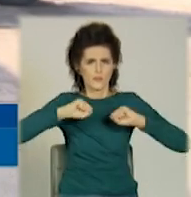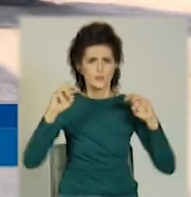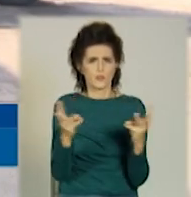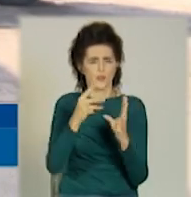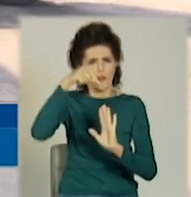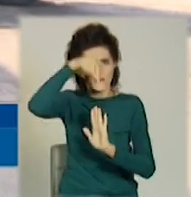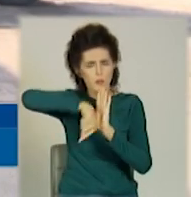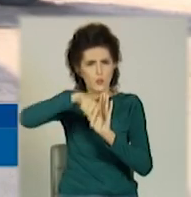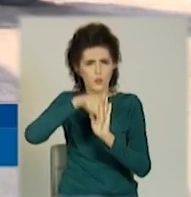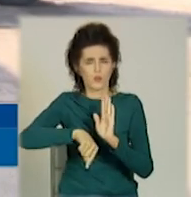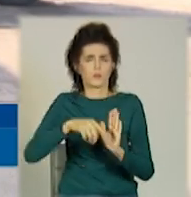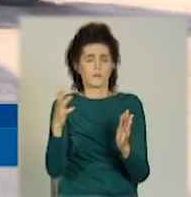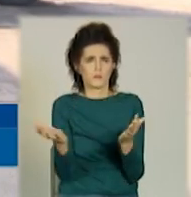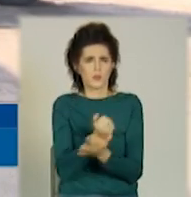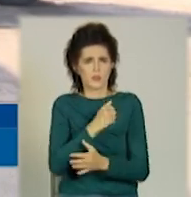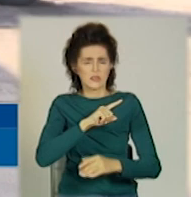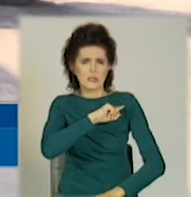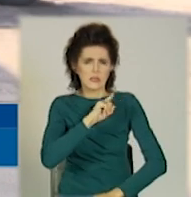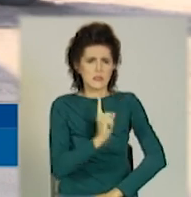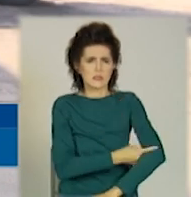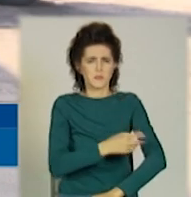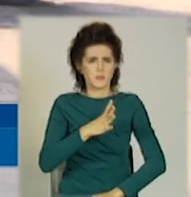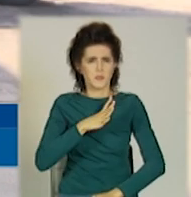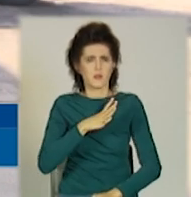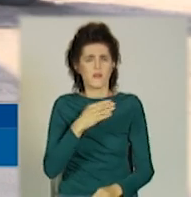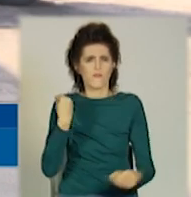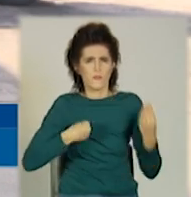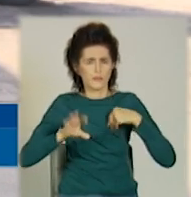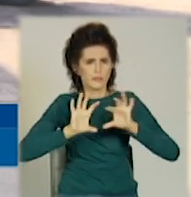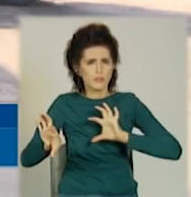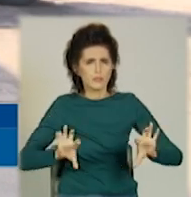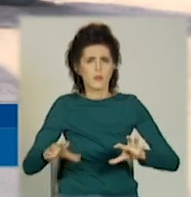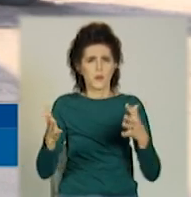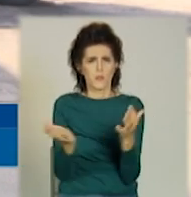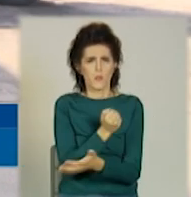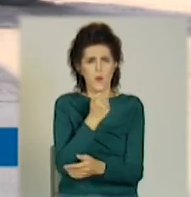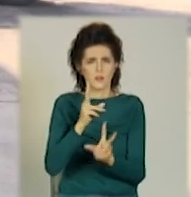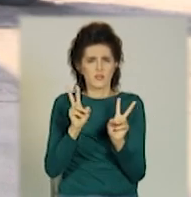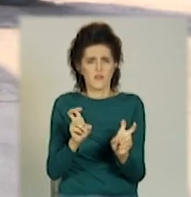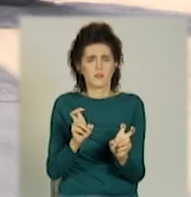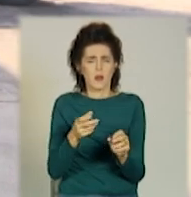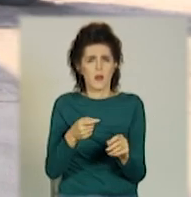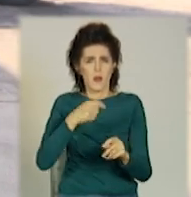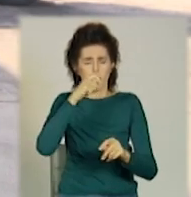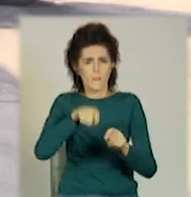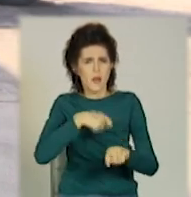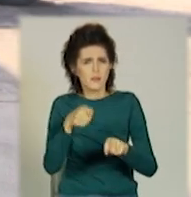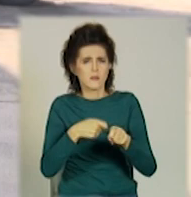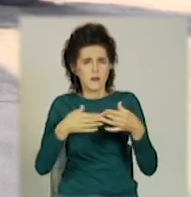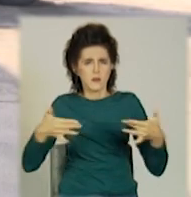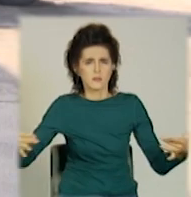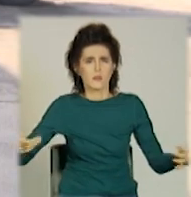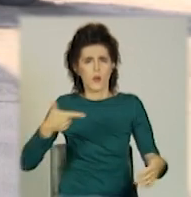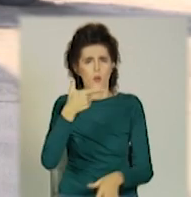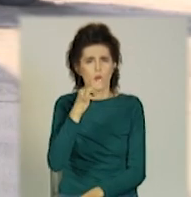повністю вогнем. Тому що була велика загрузка речей, горючого матеріалу – це речі колишнього використання,